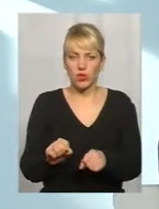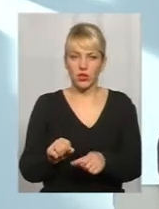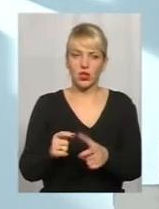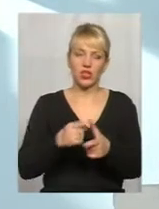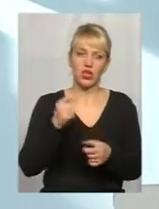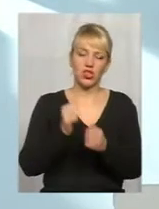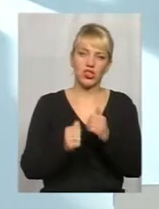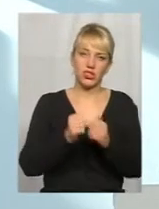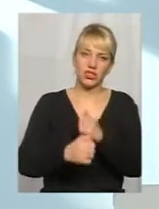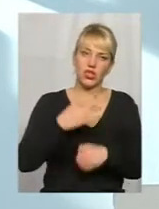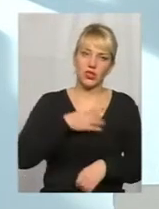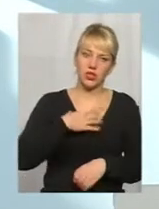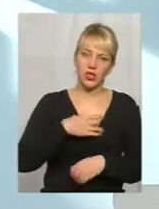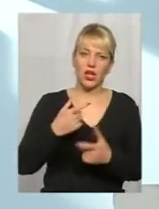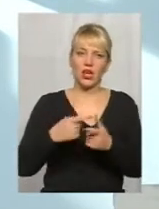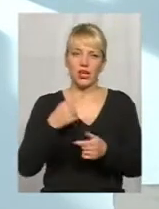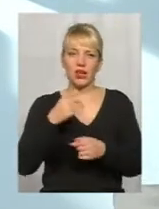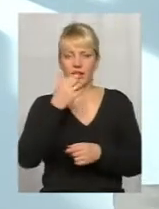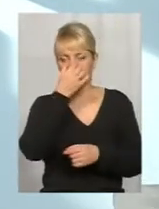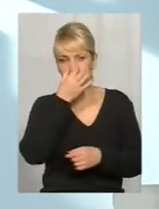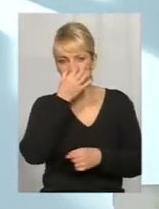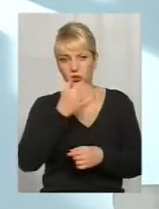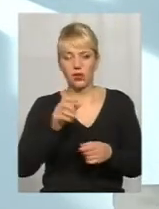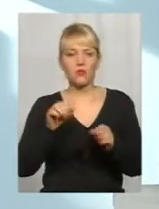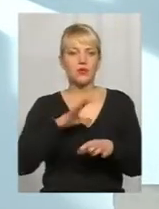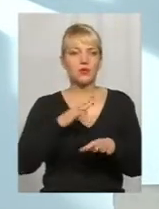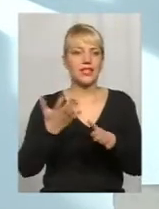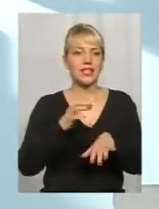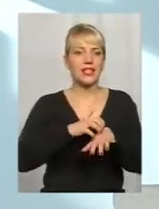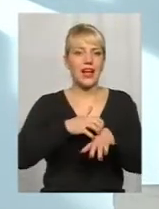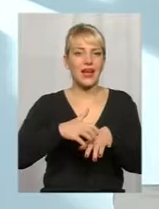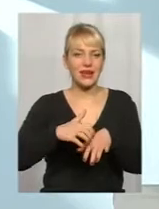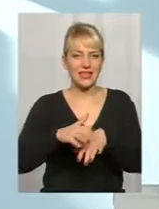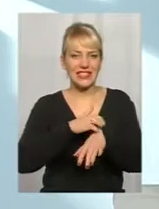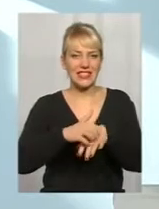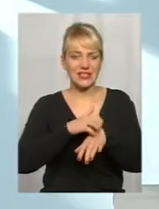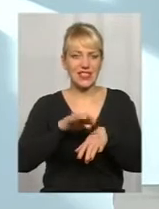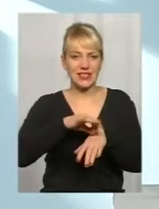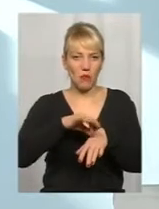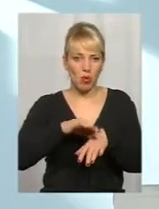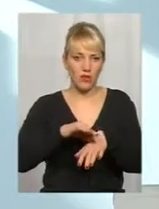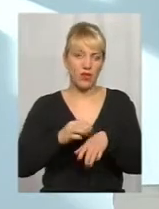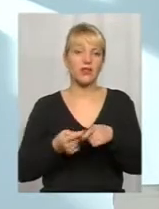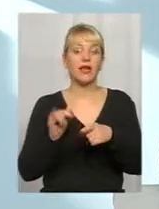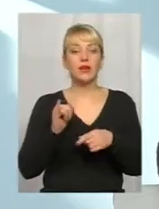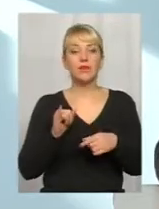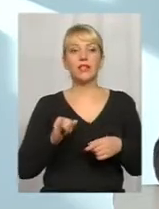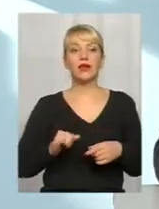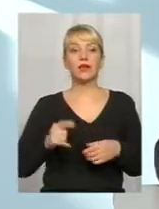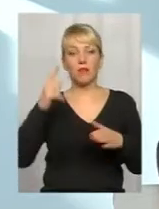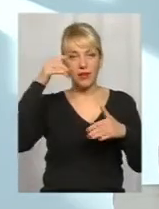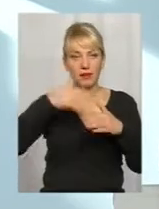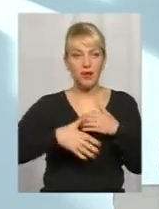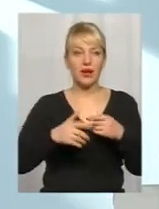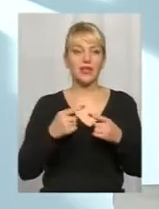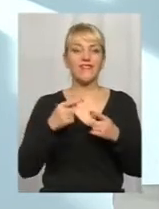бронхиты частые, у него синусит есть, у него, наверное, аллергические какие-то заболевания. То есть, понимаете, ведь, собственно, в этом и смысл